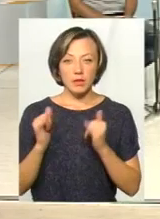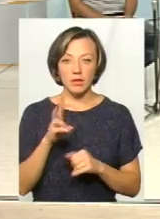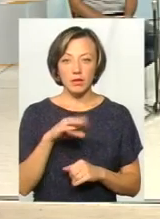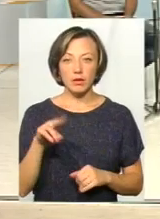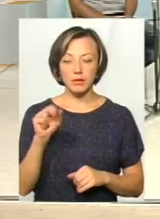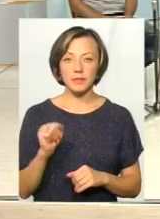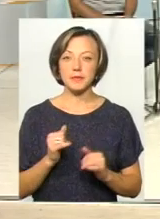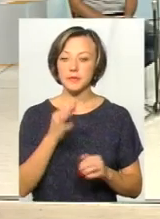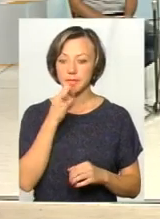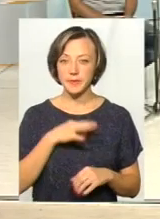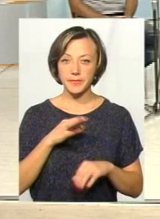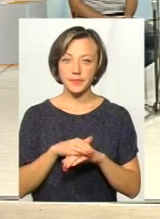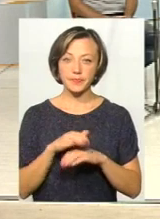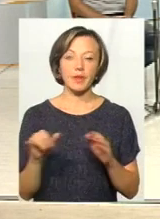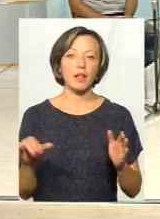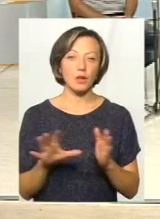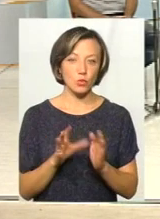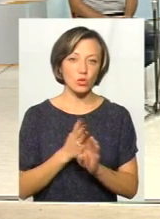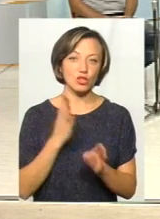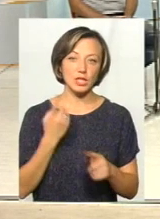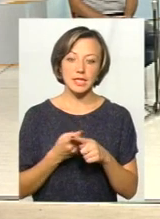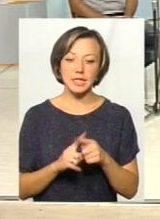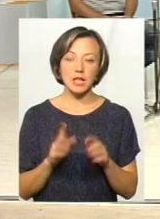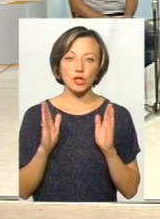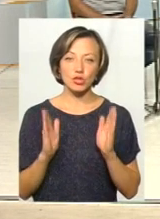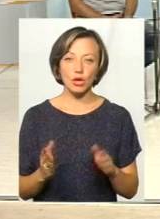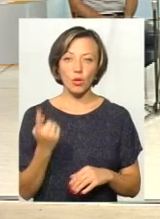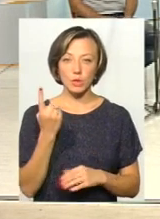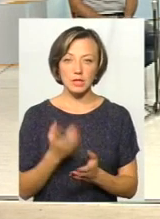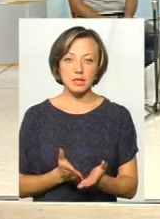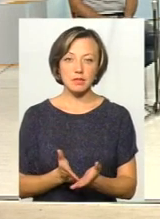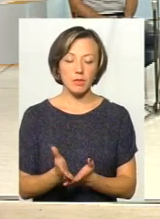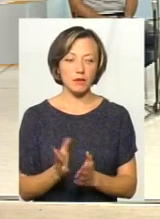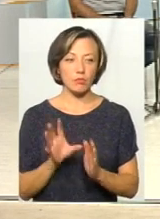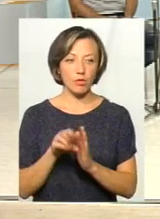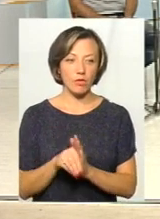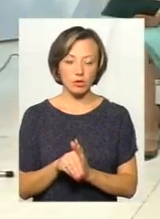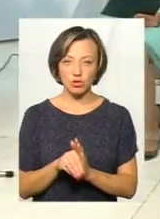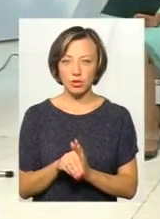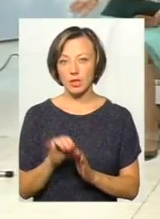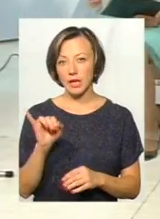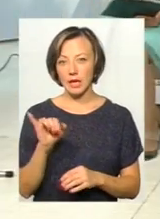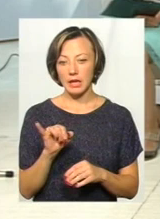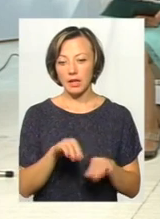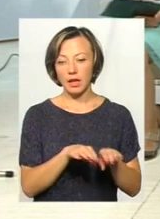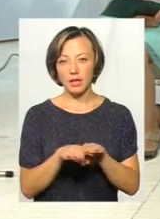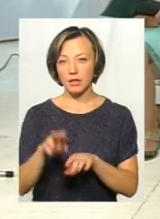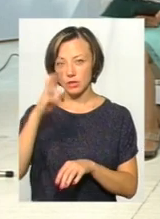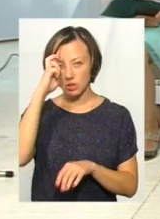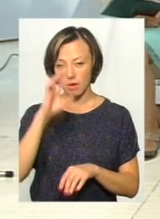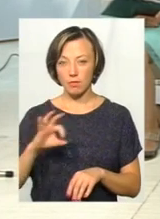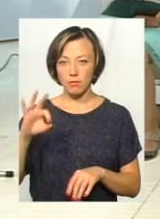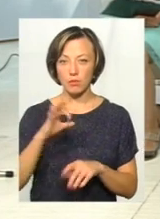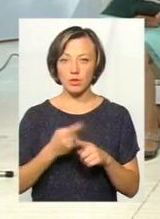на вашу думку, зрозуміло, електронна черга – це лише один з аспектів впровадження. І на рівні держави про це